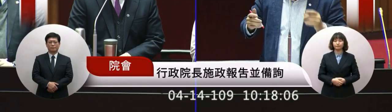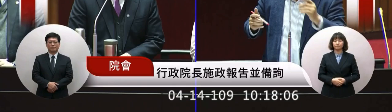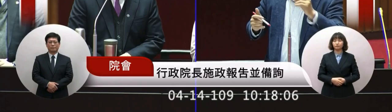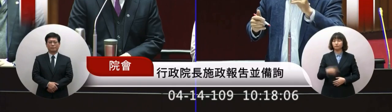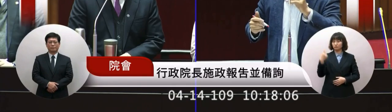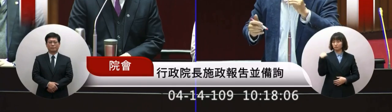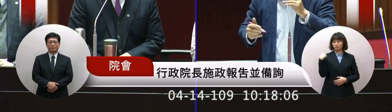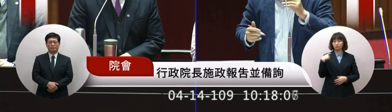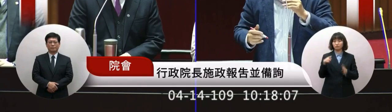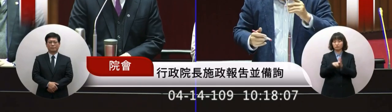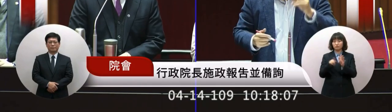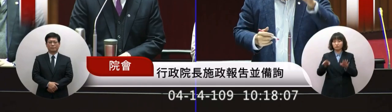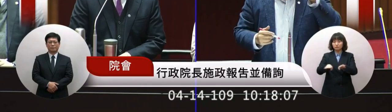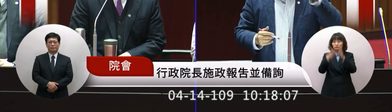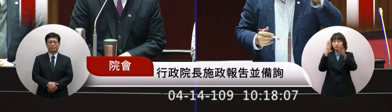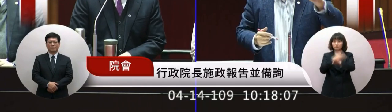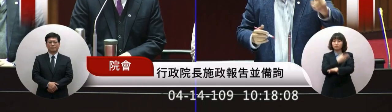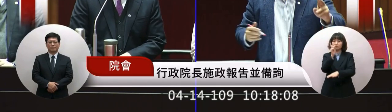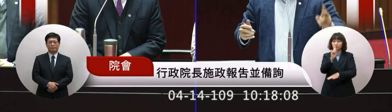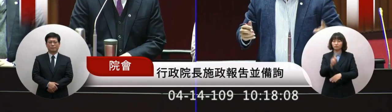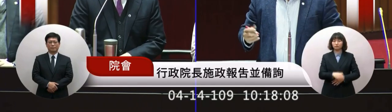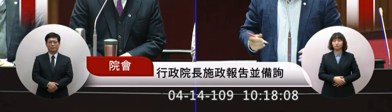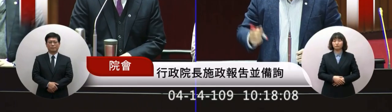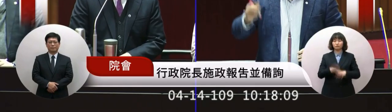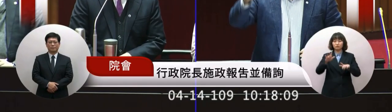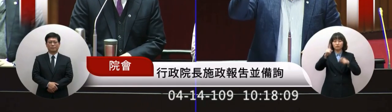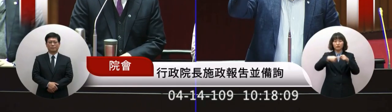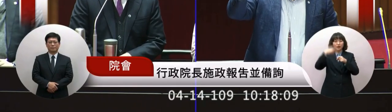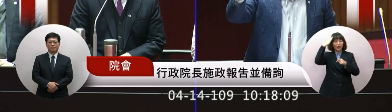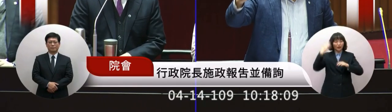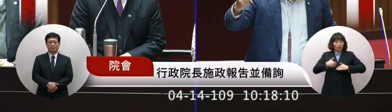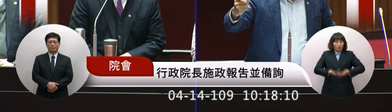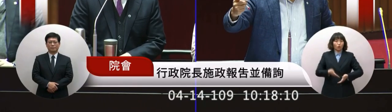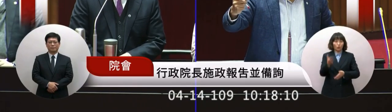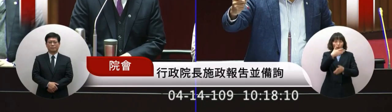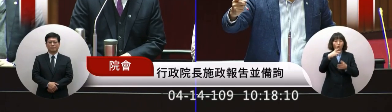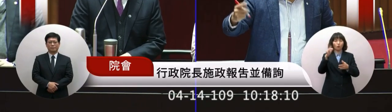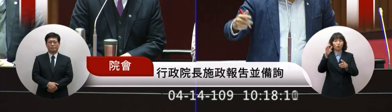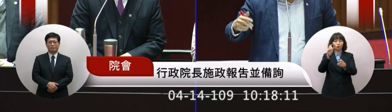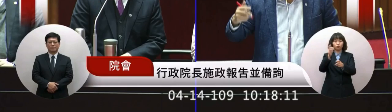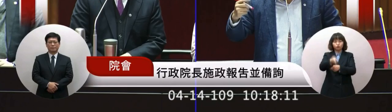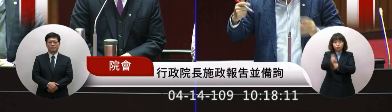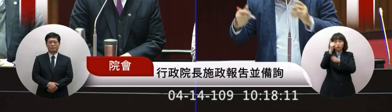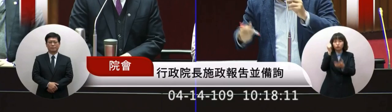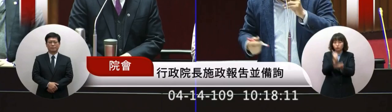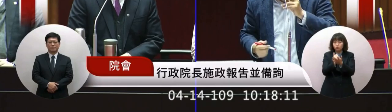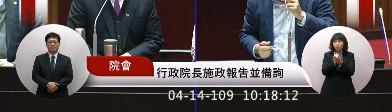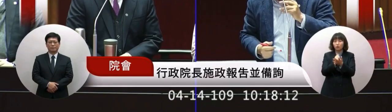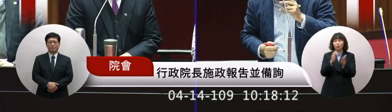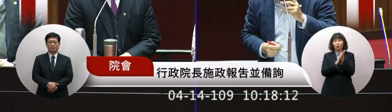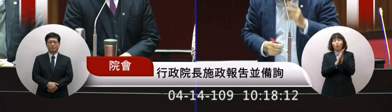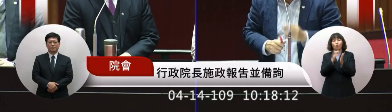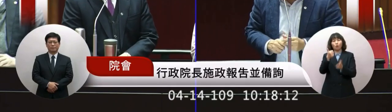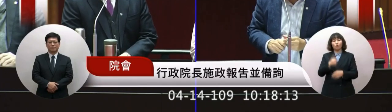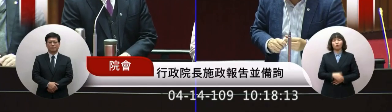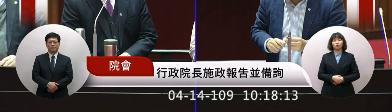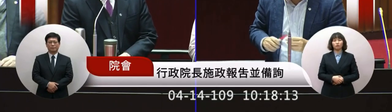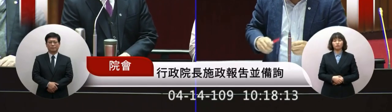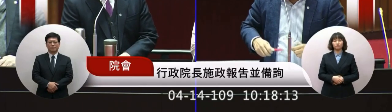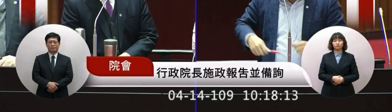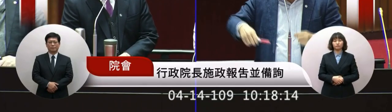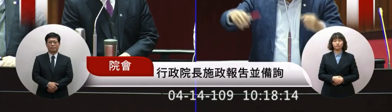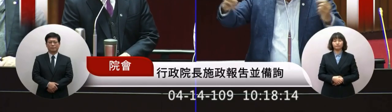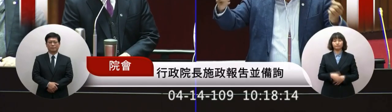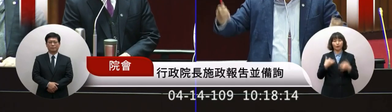在昨天啊開始啊今年那位一句長第一尾就抓到了大家現在就痛到開始買